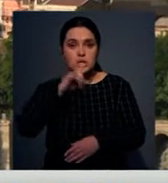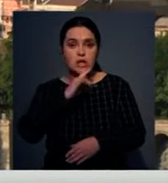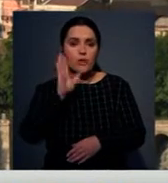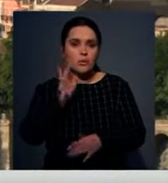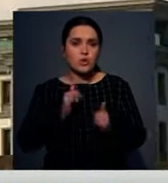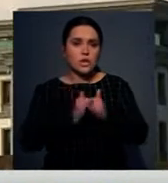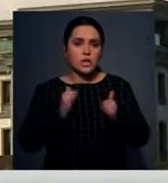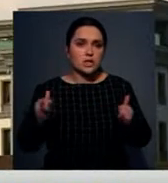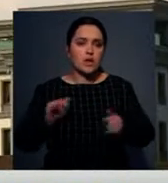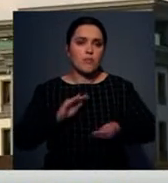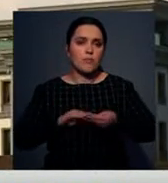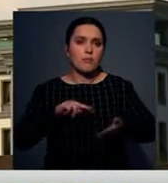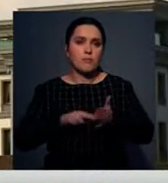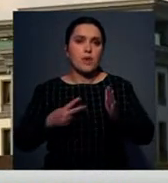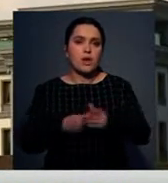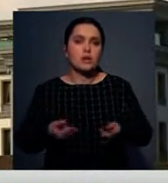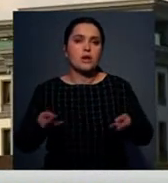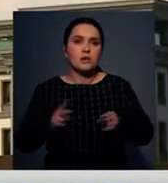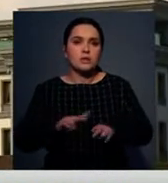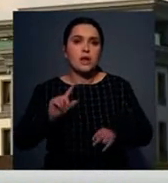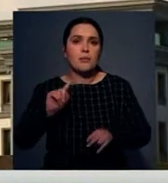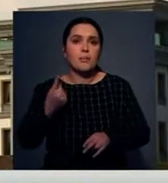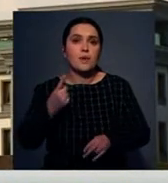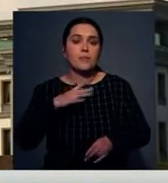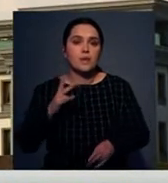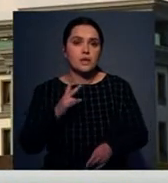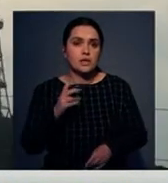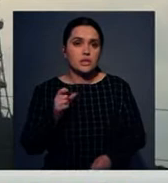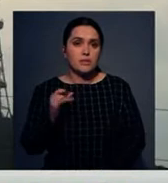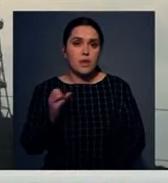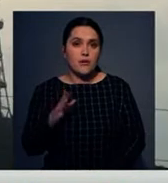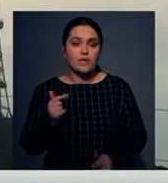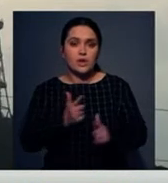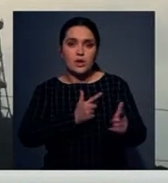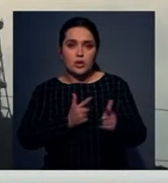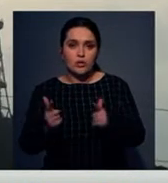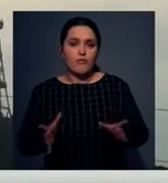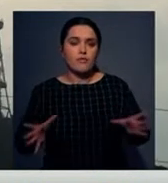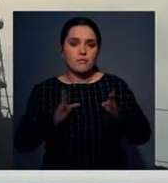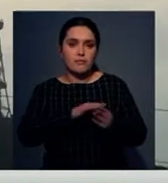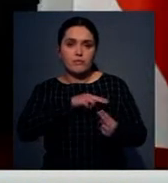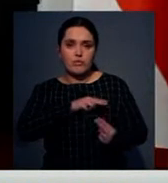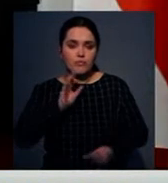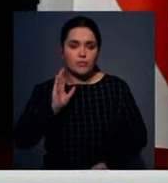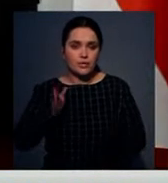наша страна и впредь будет развиваться согласно курсу первого президента и готова к укреплению сотрудничества.